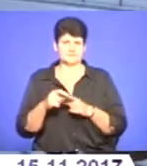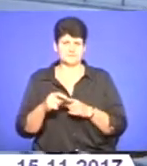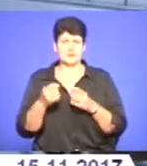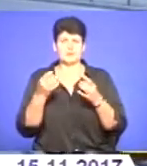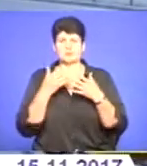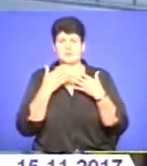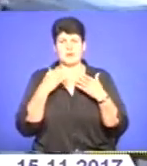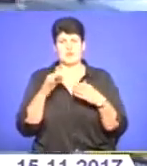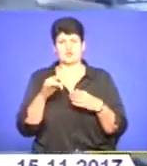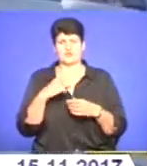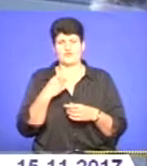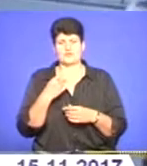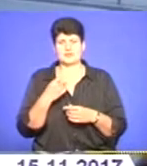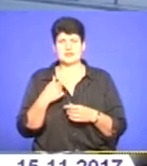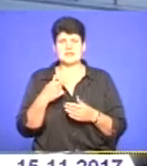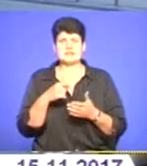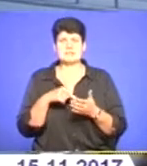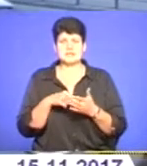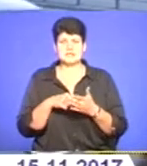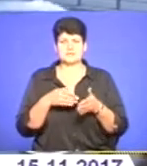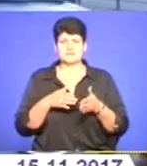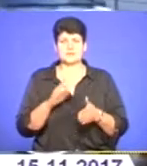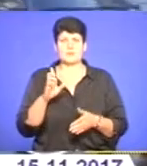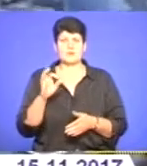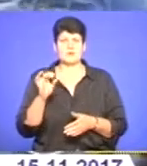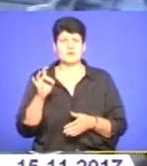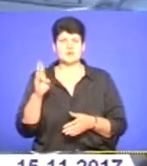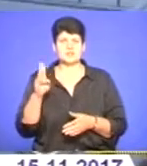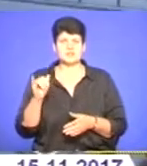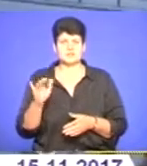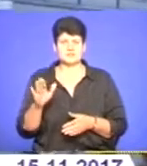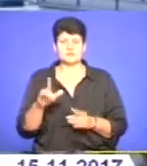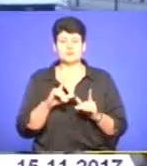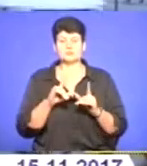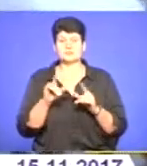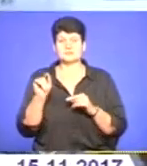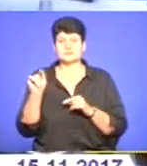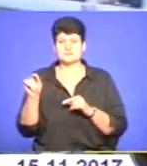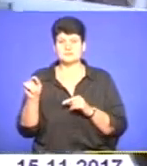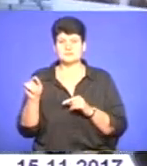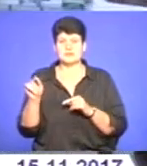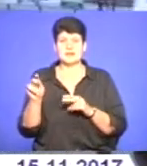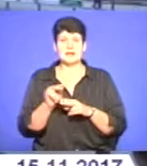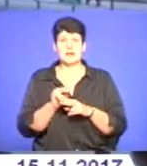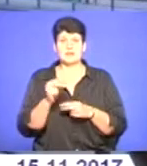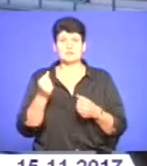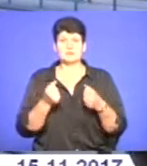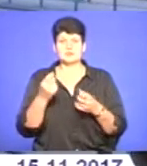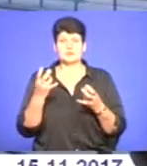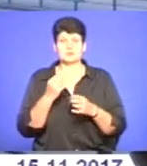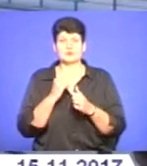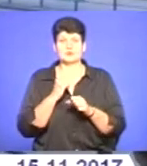просто нема про що говорити. Я сам з міста Борщів, надзвичайно. Щоб доїхати, ремонт машини потрібно робити